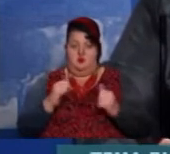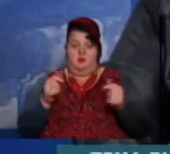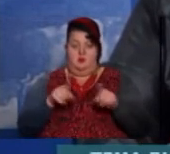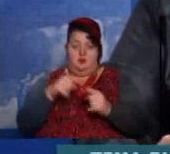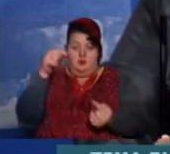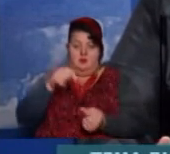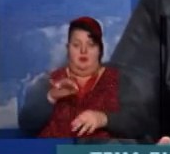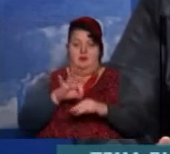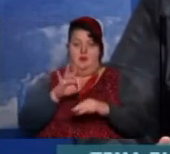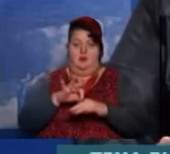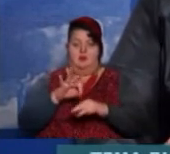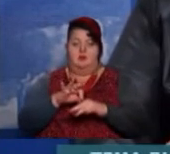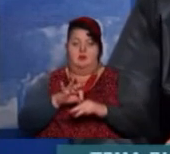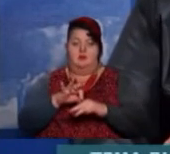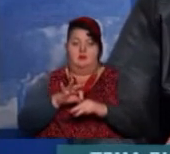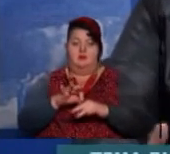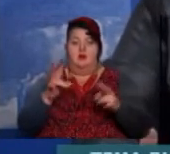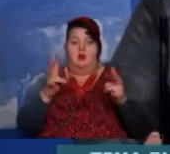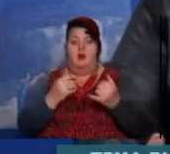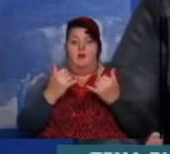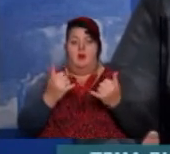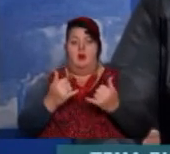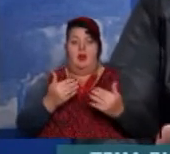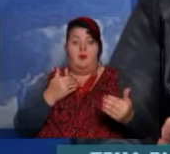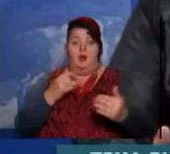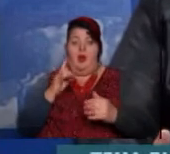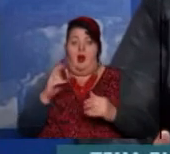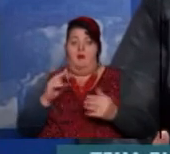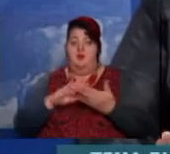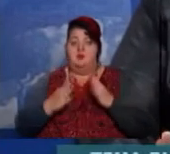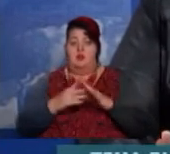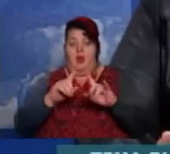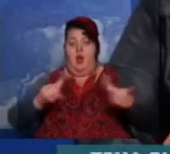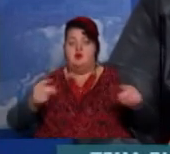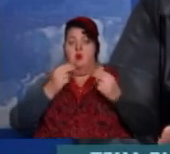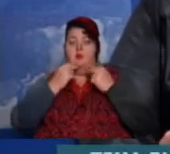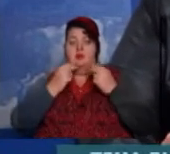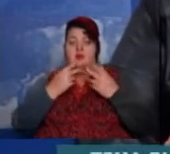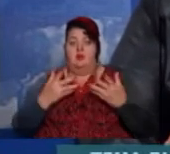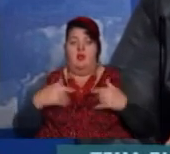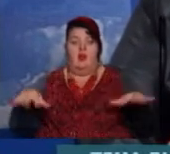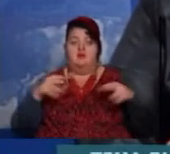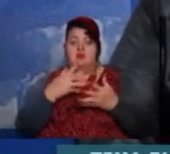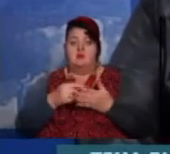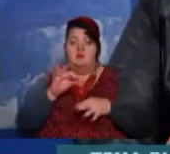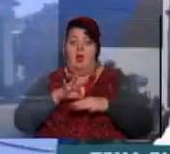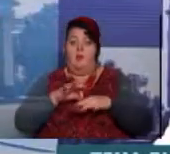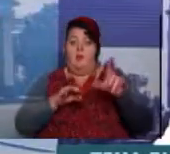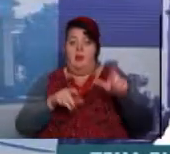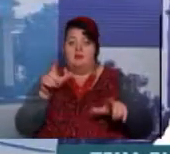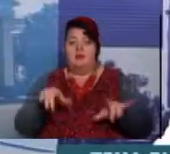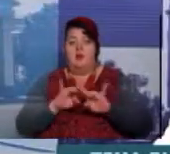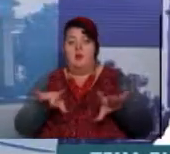заболіванні, при ракі молочной железі или при предракових состояниях особе какое-то питання. Я всім своїм пацієнтам объясняю, що